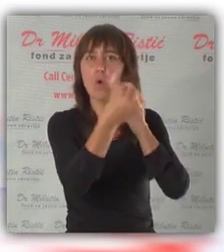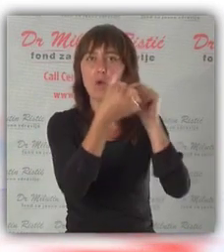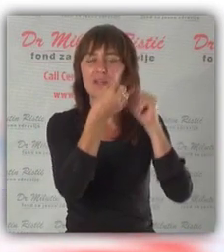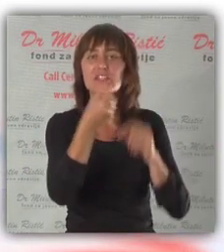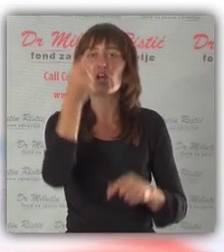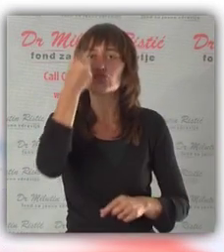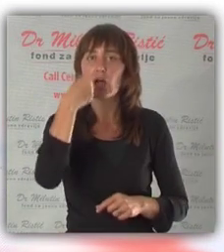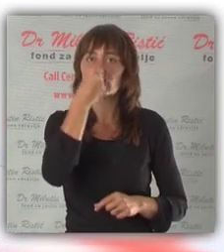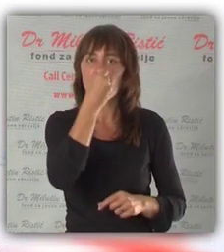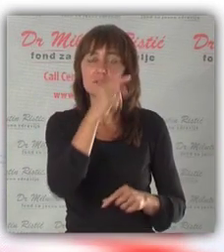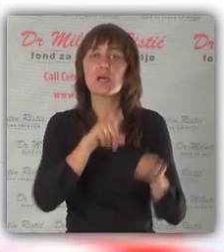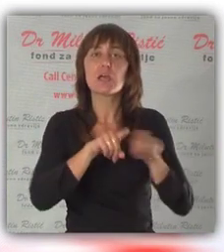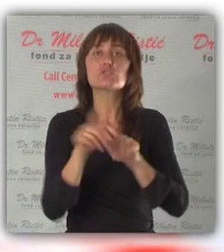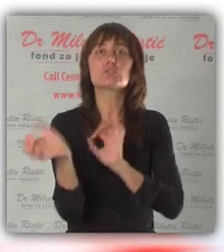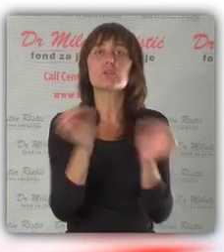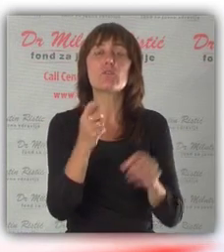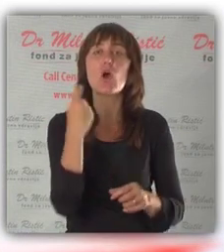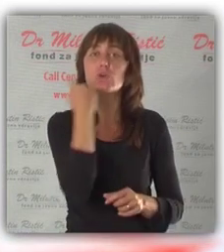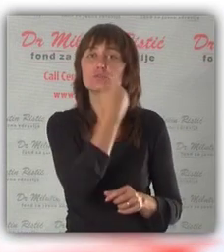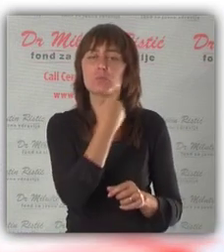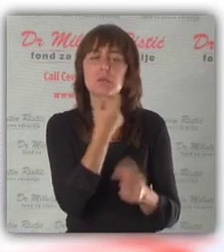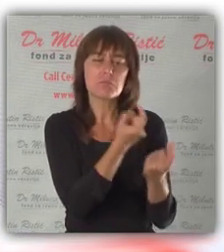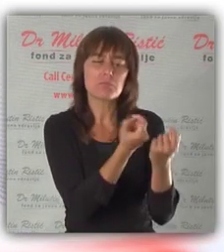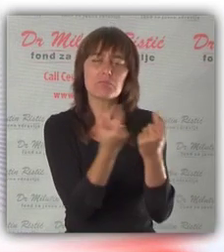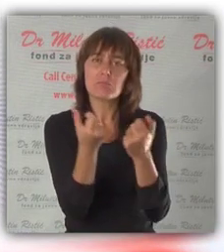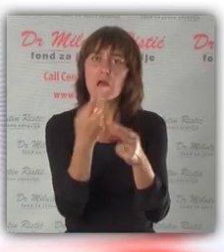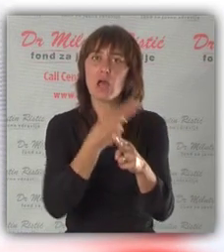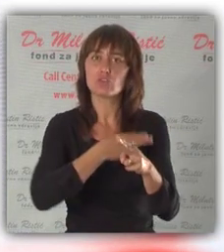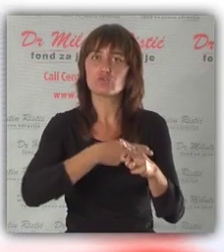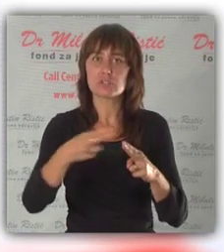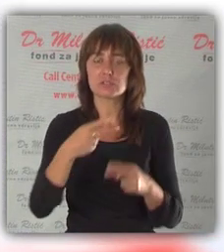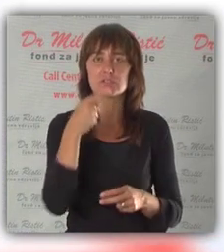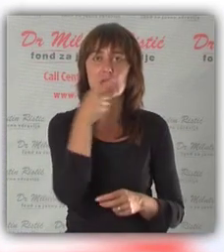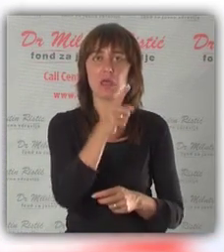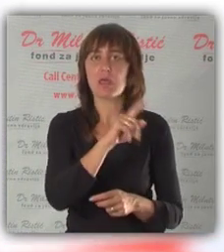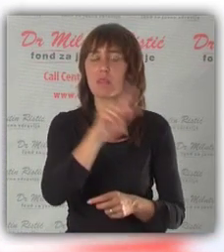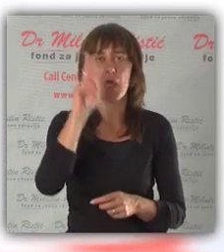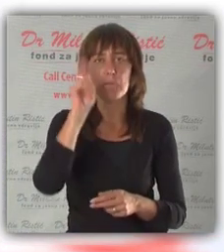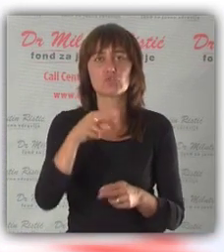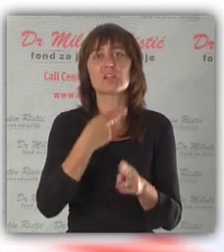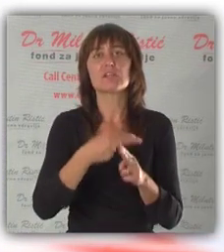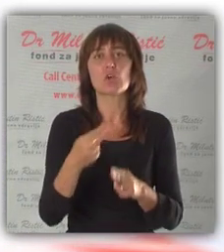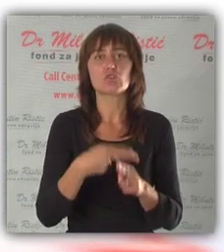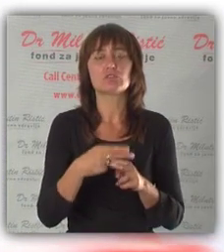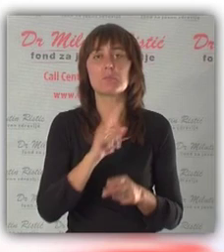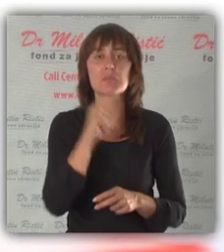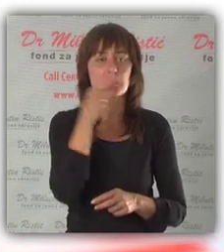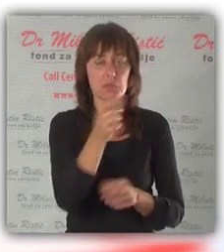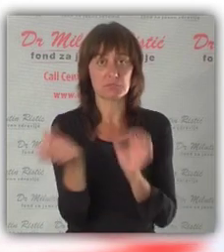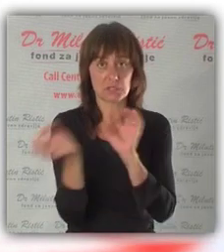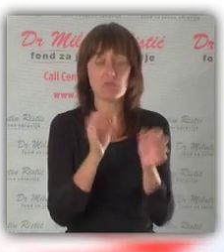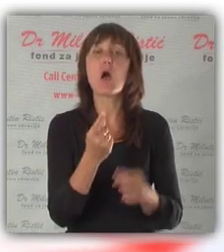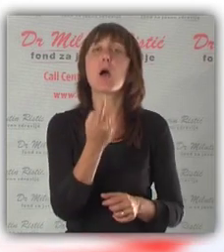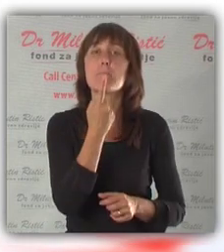znači zubni konac i čačkalice, koji su takođe sredstva kojima se zubi detaljno čiste. Inače ni sve površine zuba ne mogu se očistiti